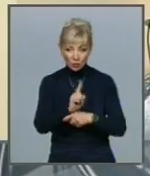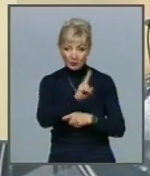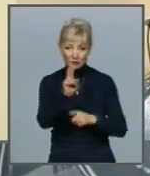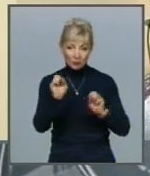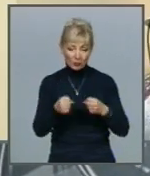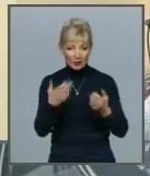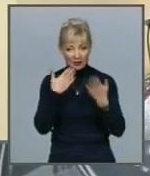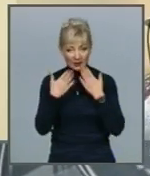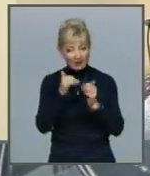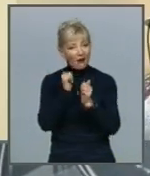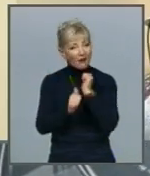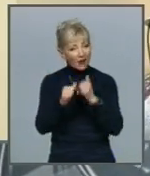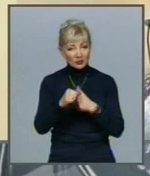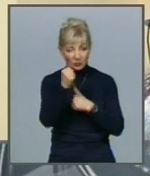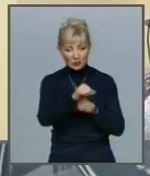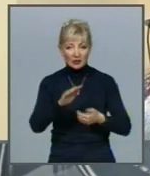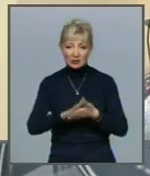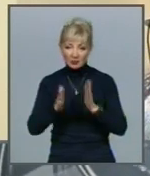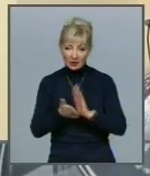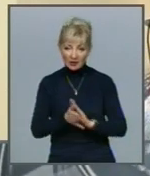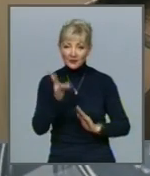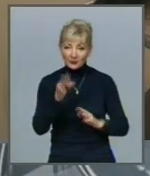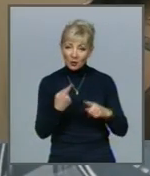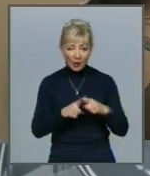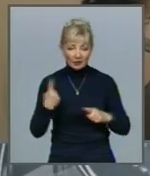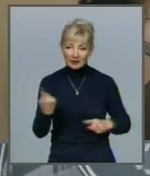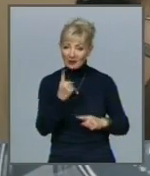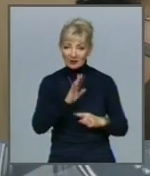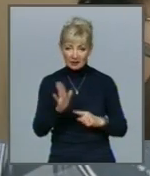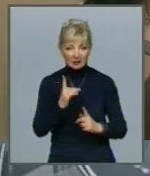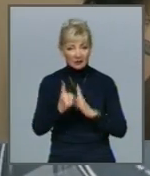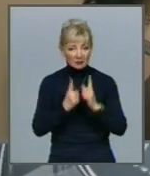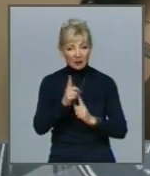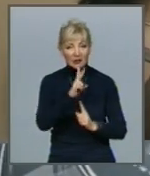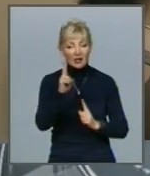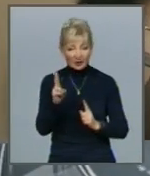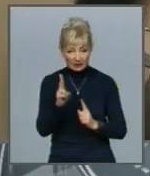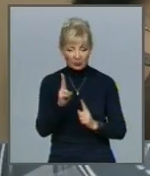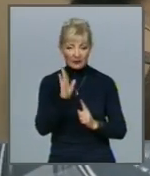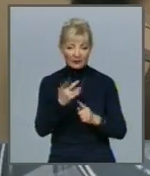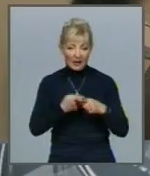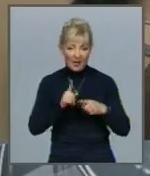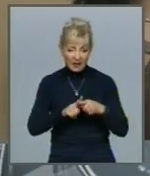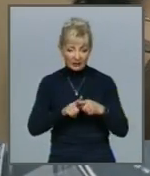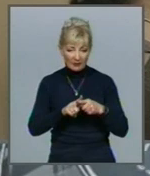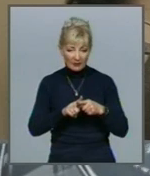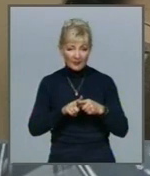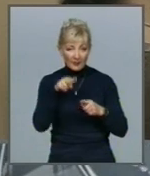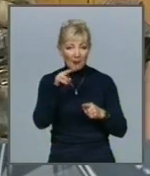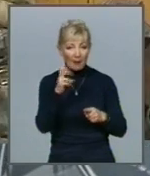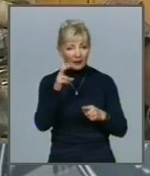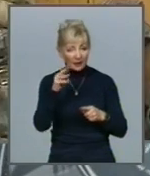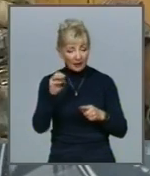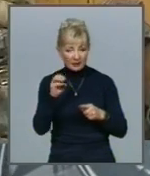стосуватися кожної окремої ситуації. Однак це не єдині вагомі зміни, що прописані в цьому пакеті законів Документи